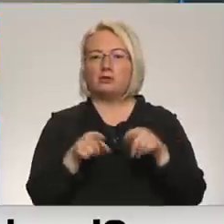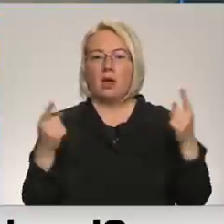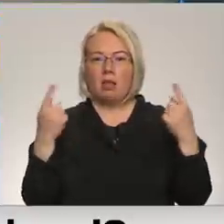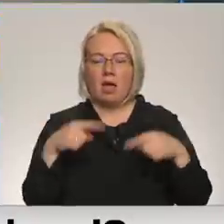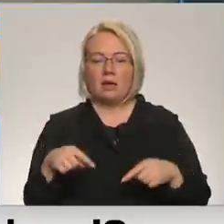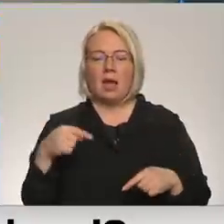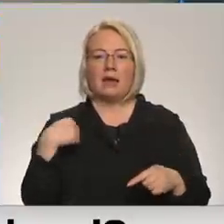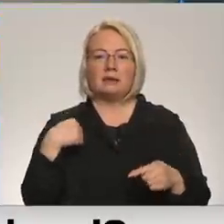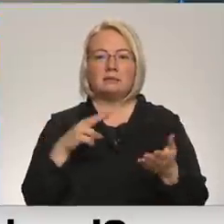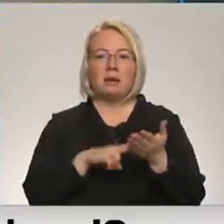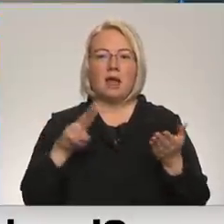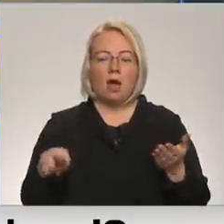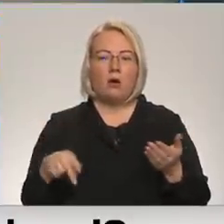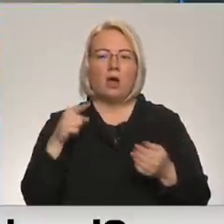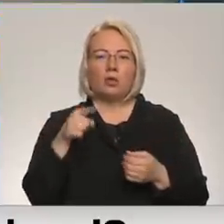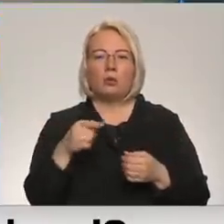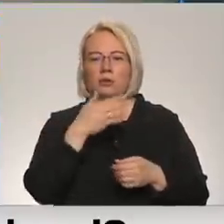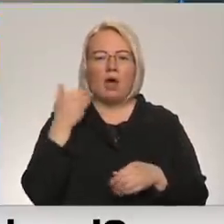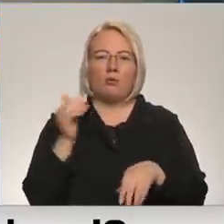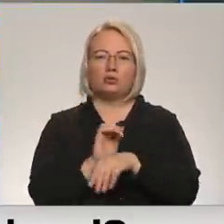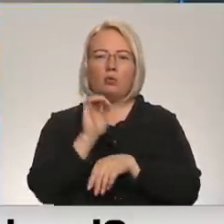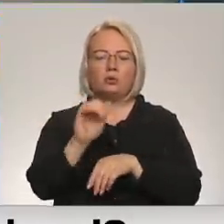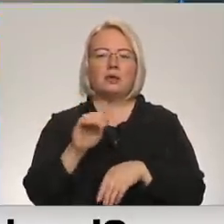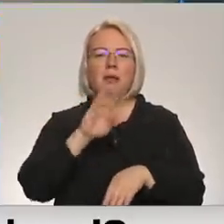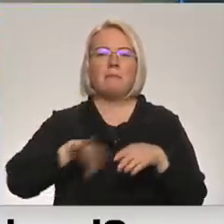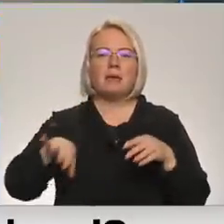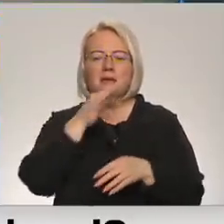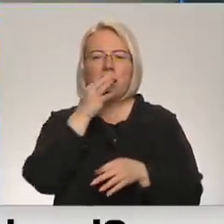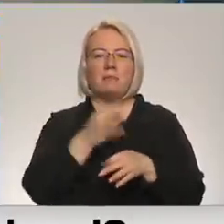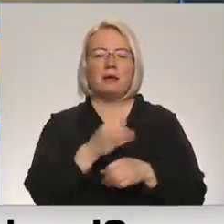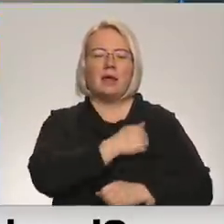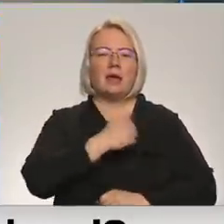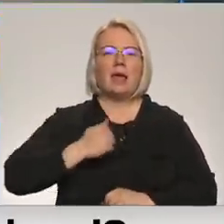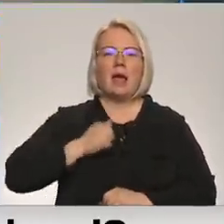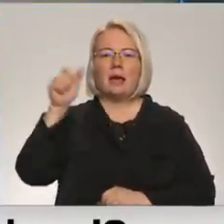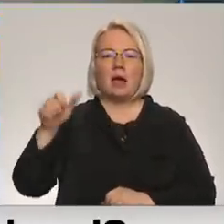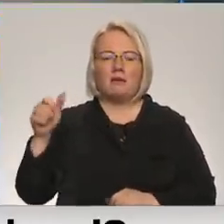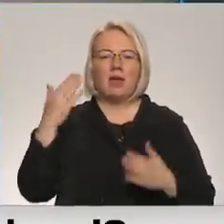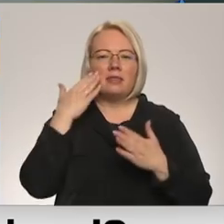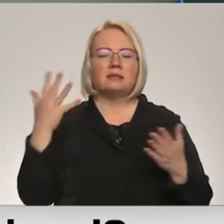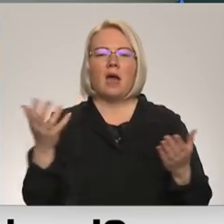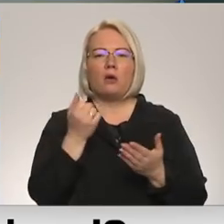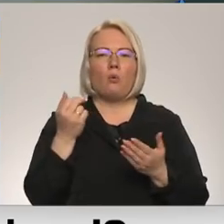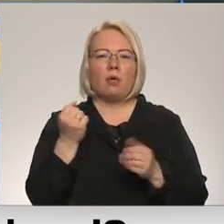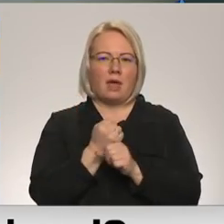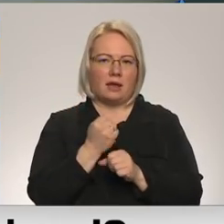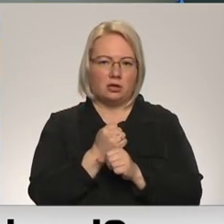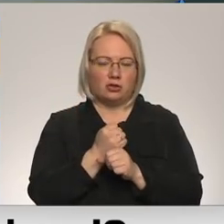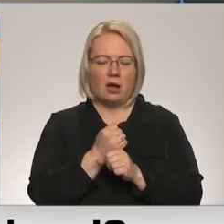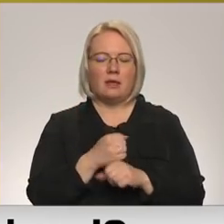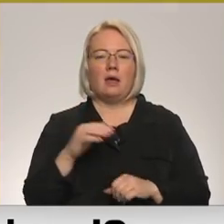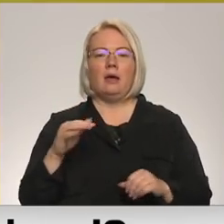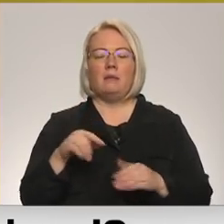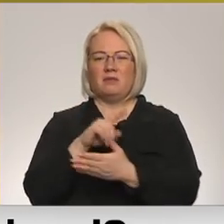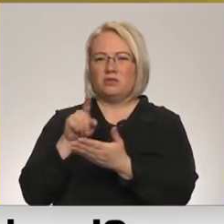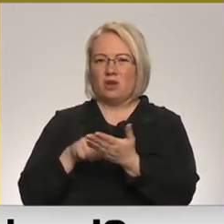pieļauju, ka uz turie netika sūtīti paši bezatbildīgākie karavīri, kas nezina, ar ko viņiem būs darīšana. Bet šeit signāli, kas vakar bija no